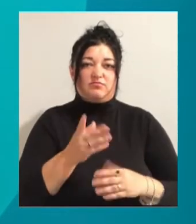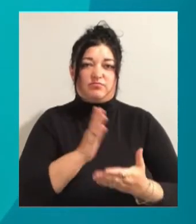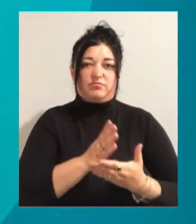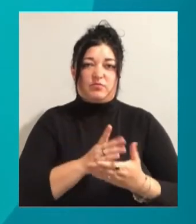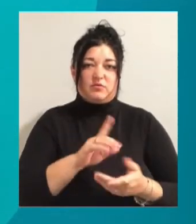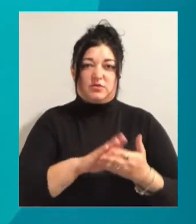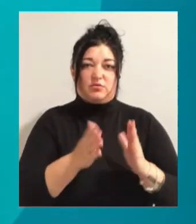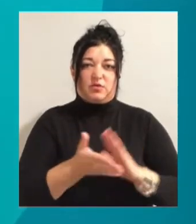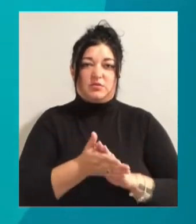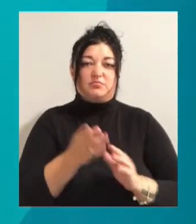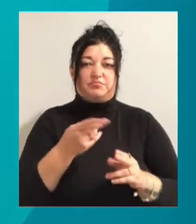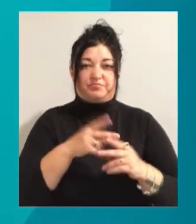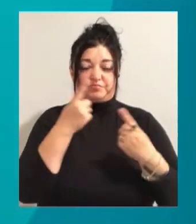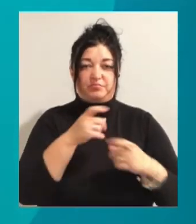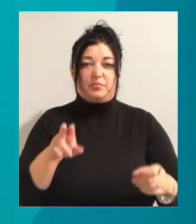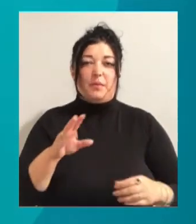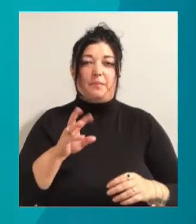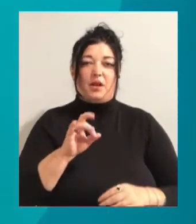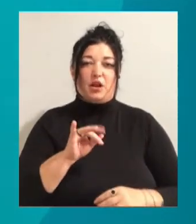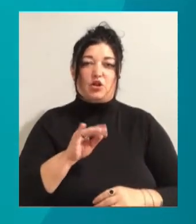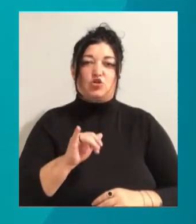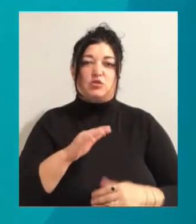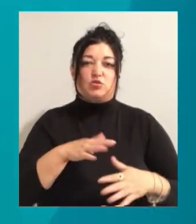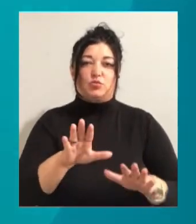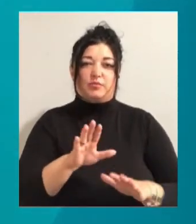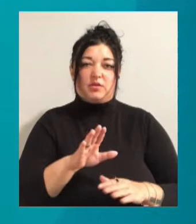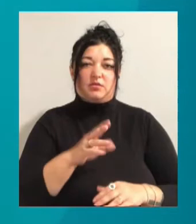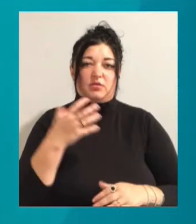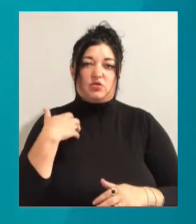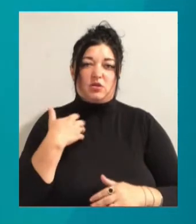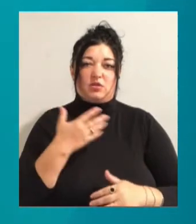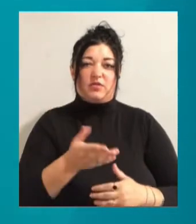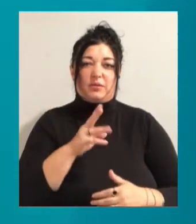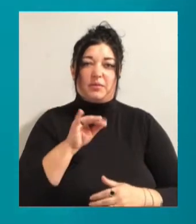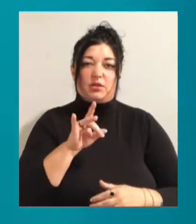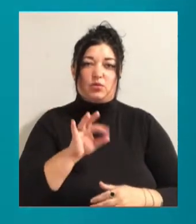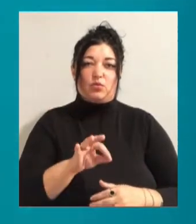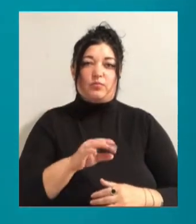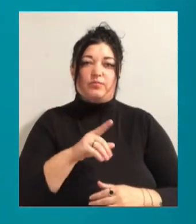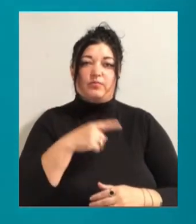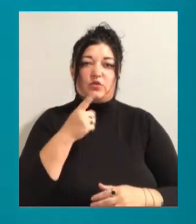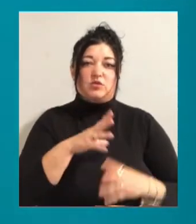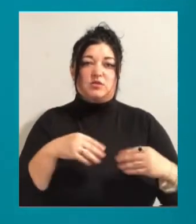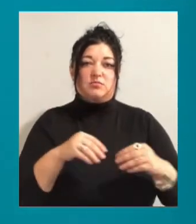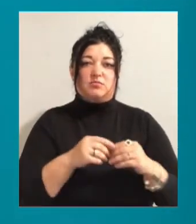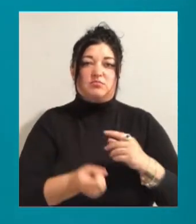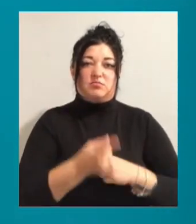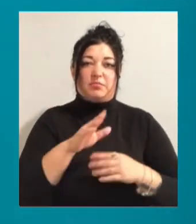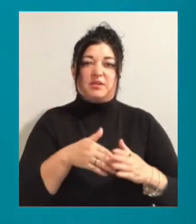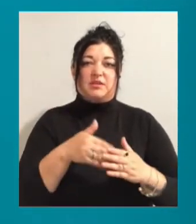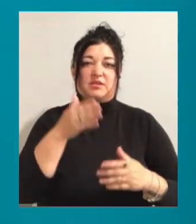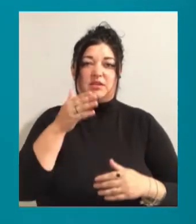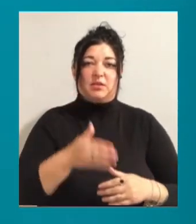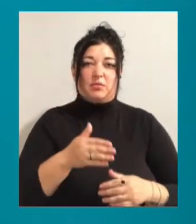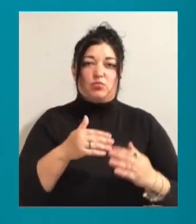Про це повідомив УСОС мережі заступник начальника відділу ювенальної перевенції Дмитро Ревун. Він сказав, що сім'я оселилася під стінами будинку, в якому мешкала до